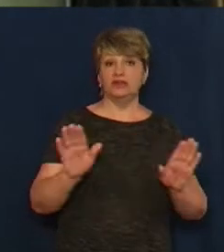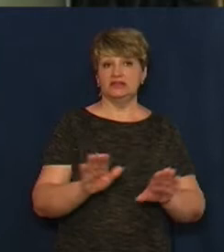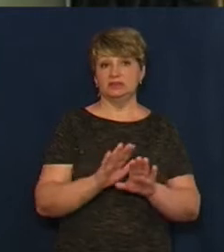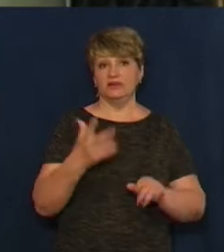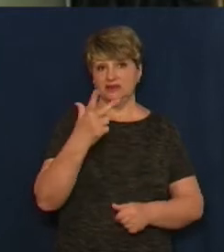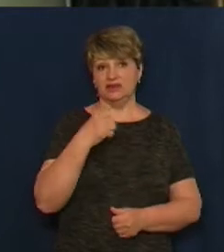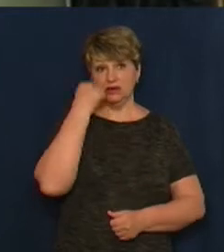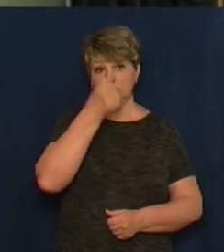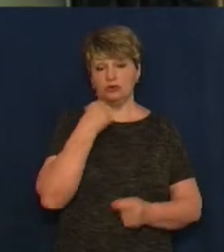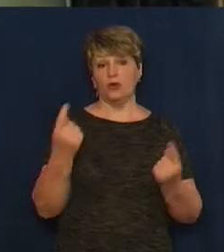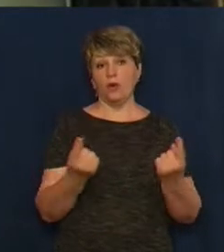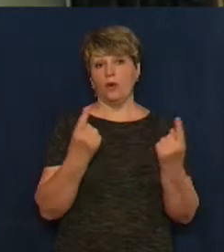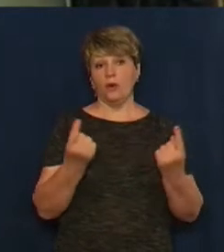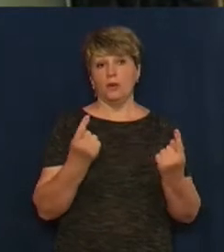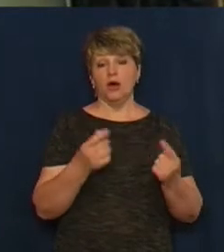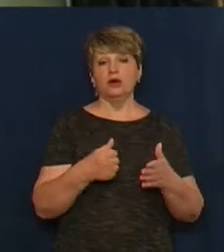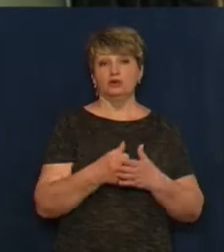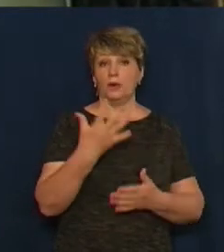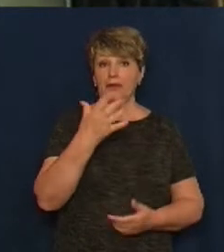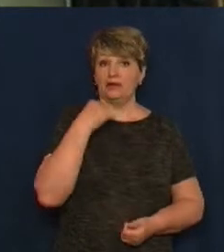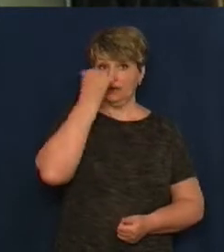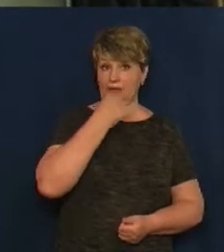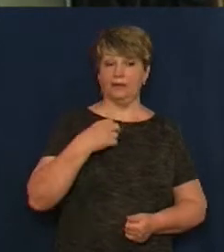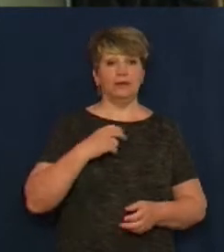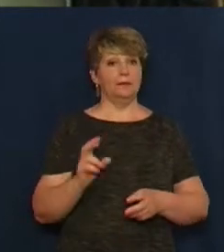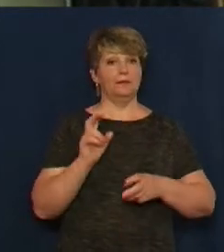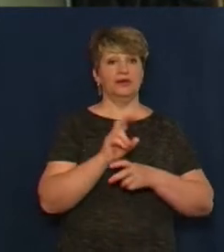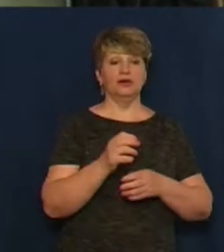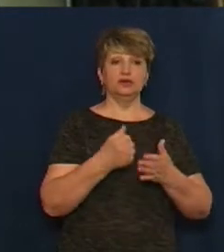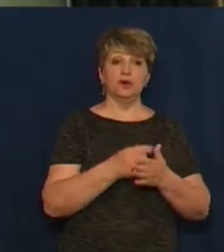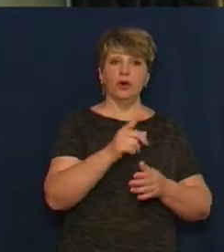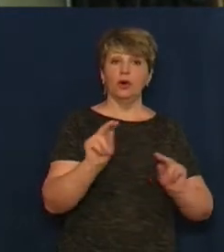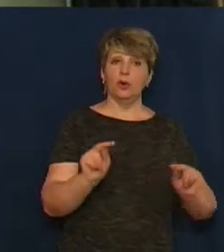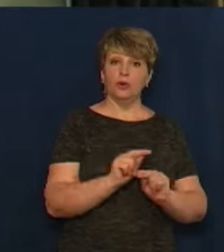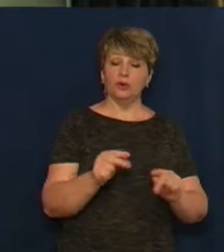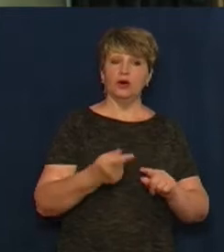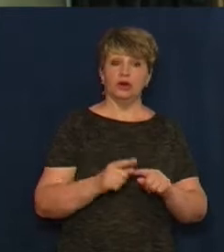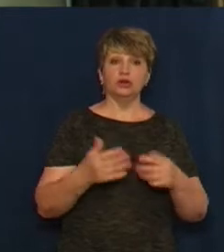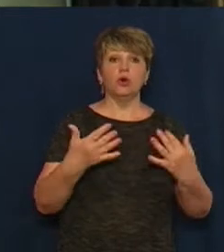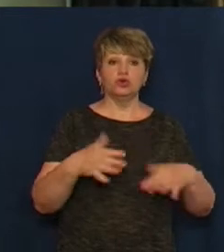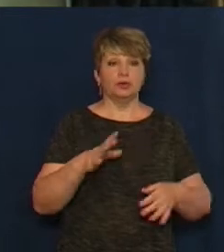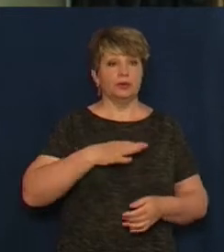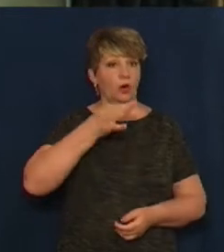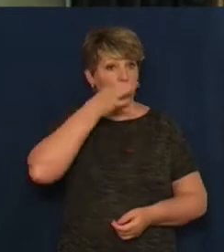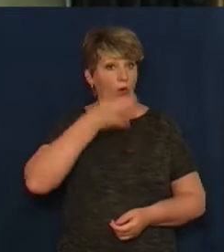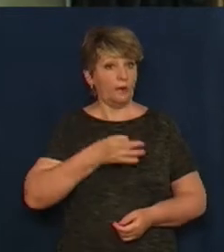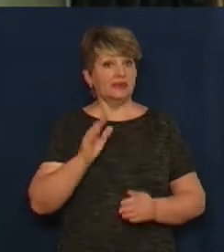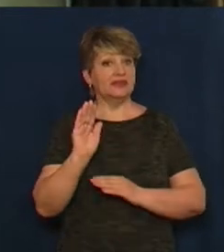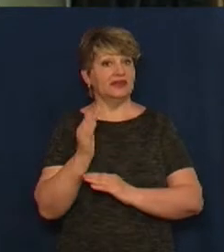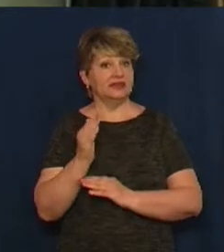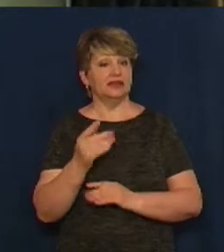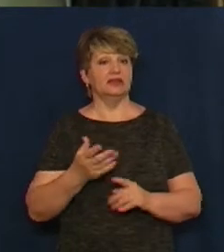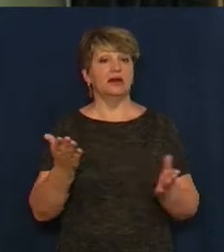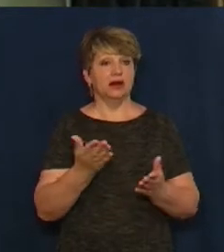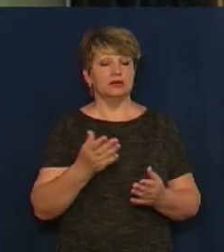звичайній студії. То до п'яти років ми прийшли до Лідії Олексіївни. Це була сформована дитина, яка мала уявлення, як це робить. Дитину